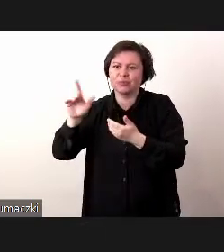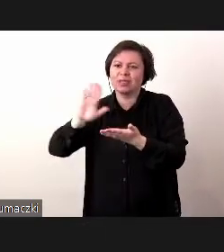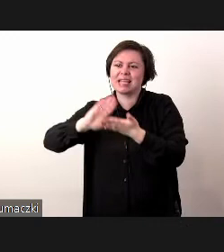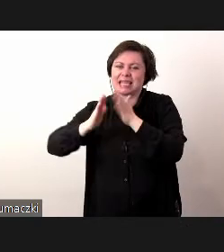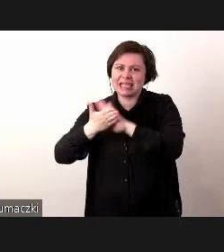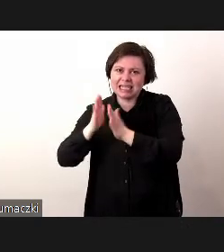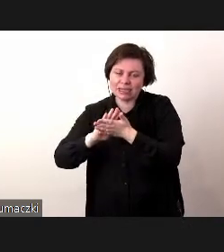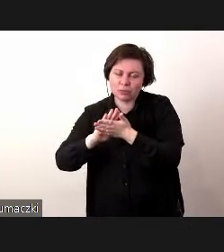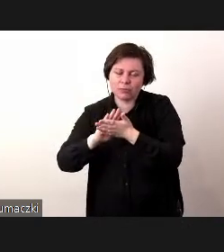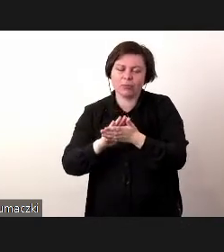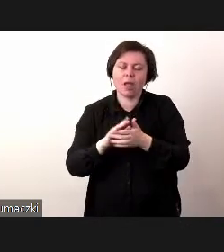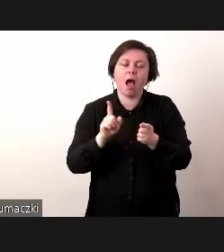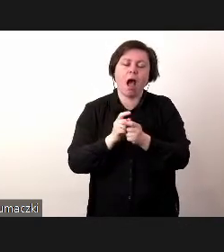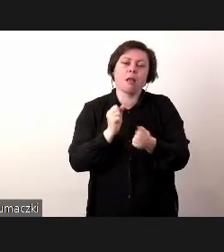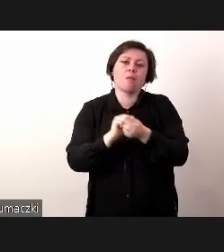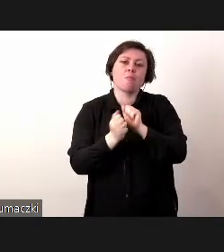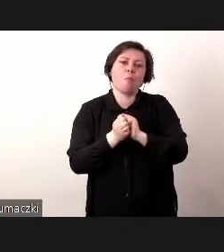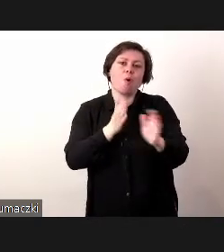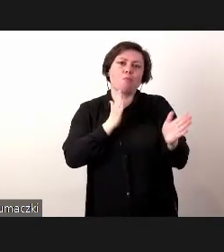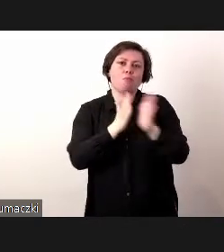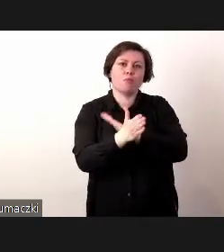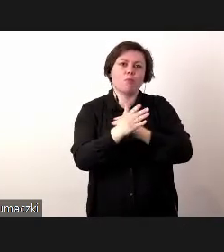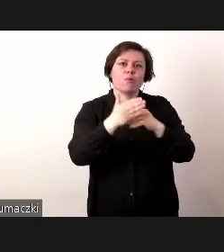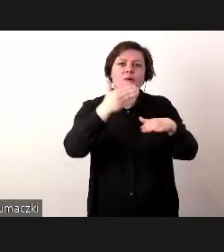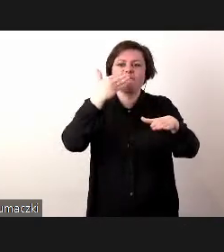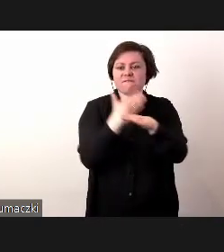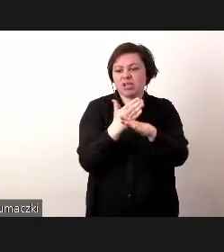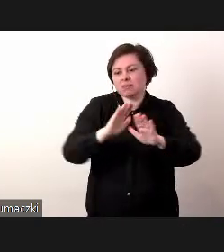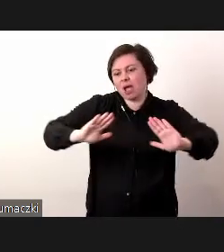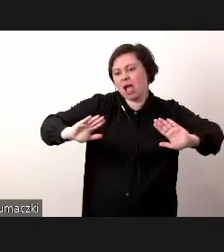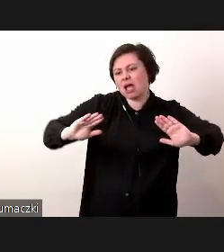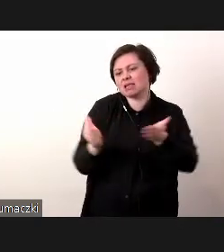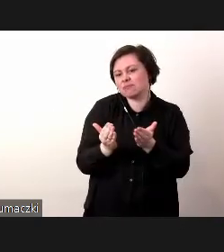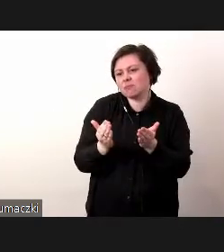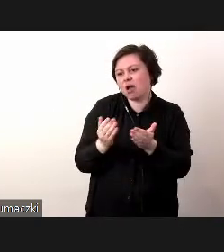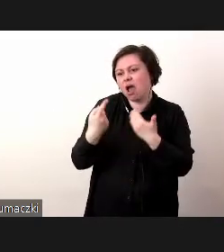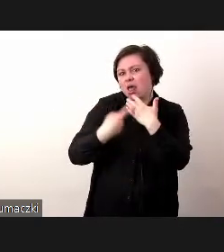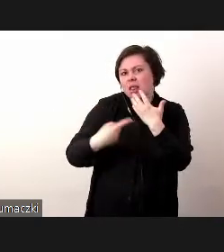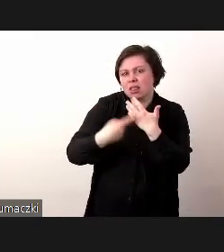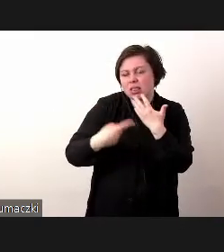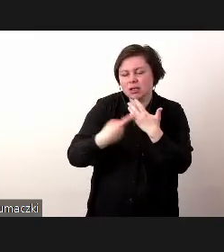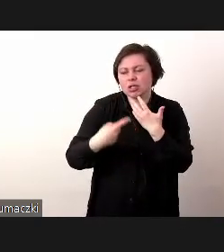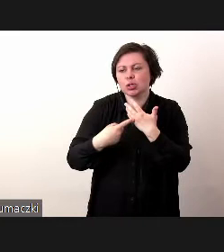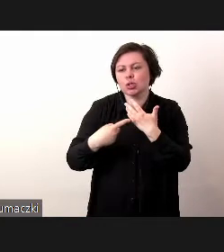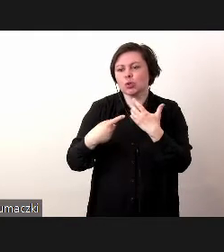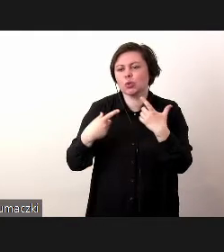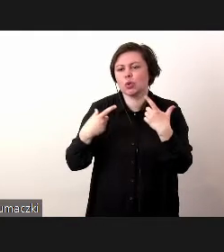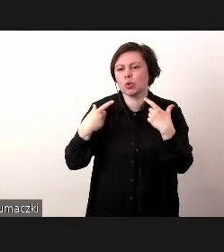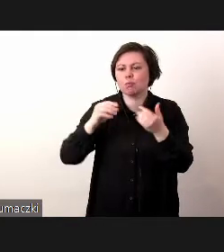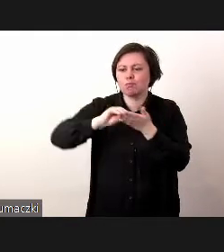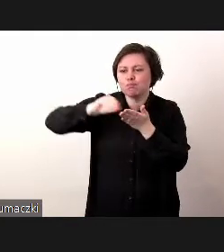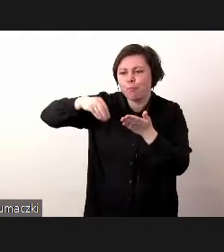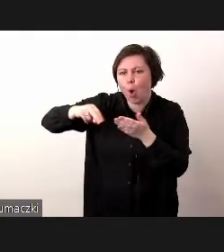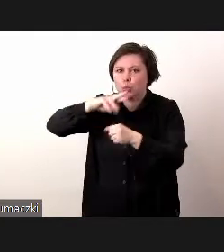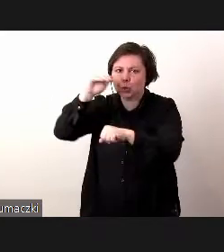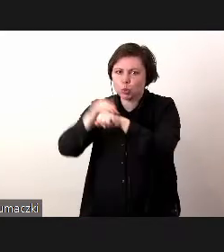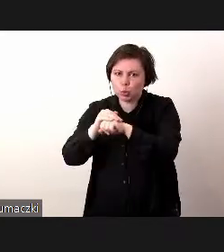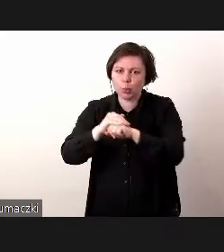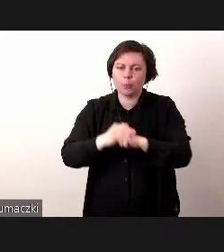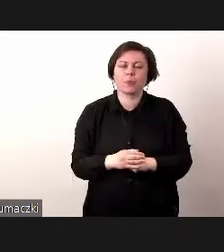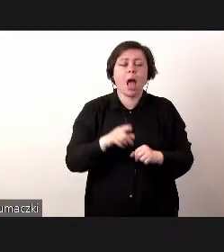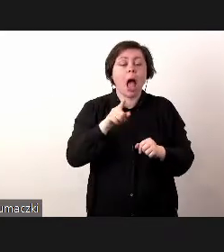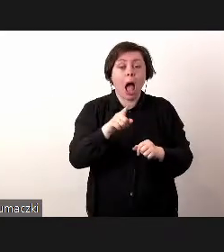rynku lub po prostu firmom pozmniejszała się liczba kontraktów, ale